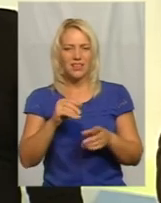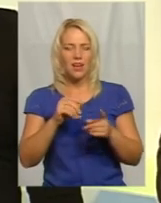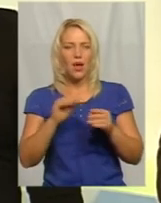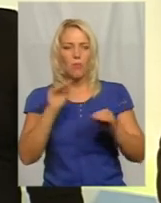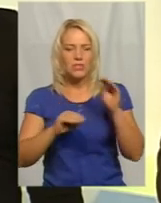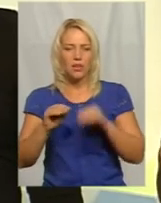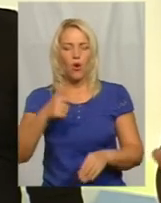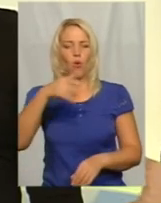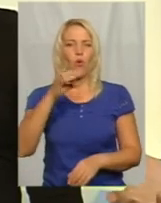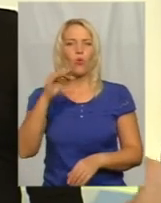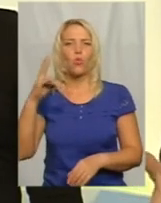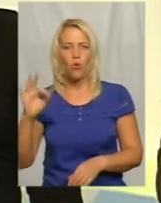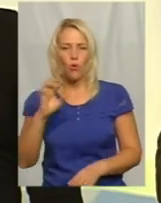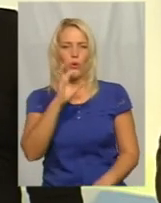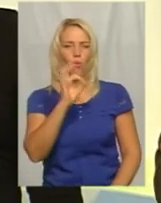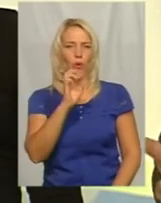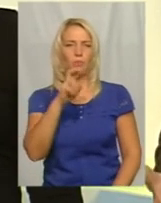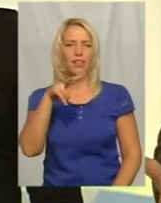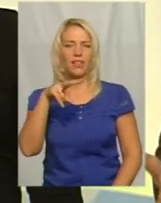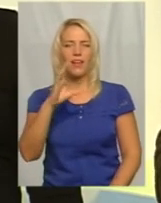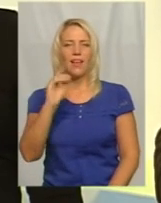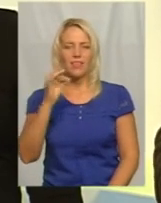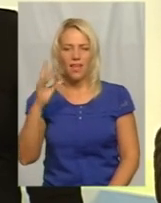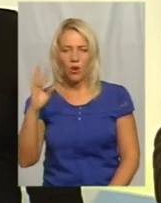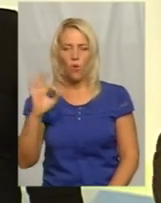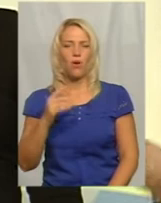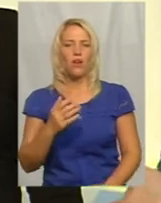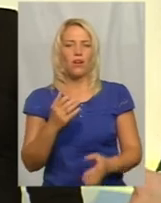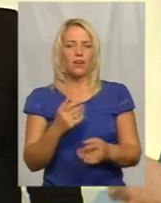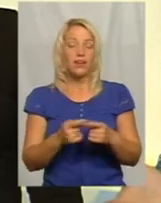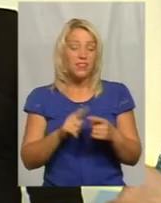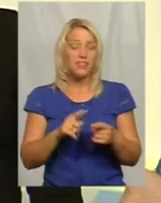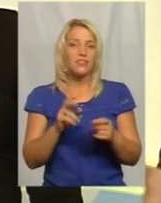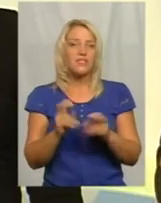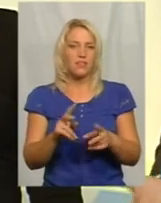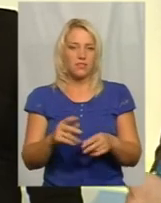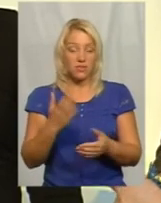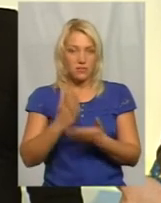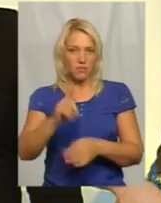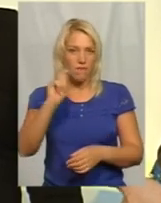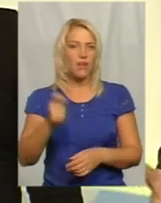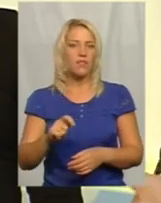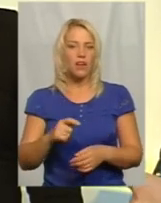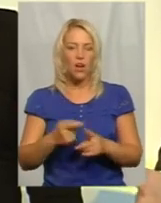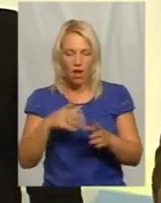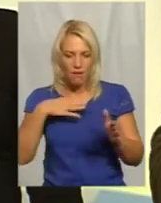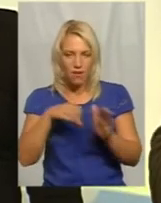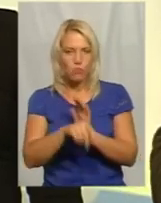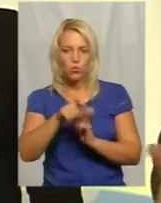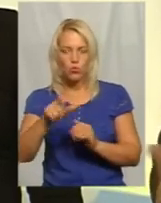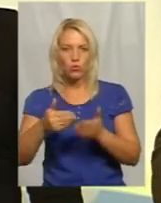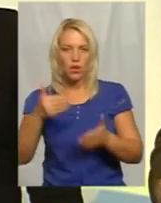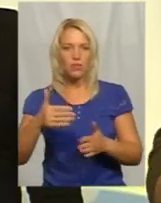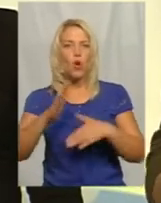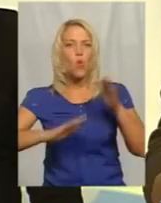ГОРАНО, БЛАНО і АТО. Є війна. Гибнут люди від рук врага. Значить, це війна. Це ж так понятно.